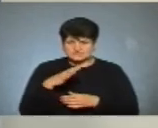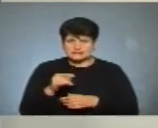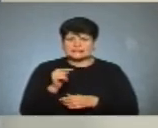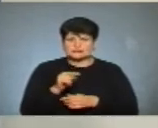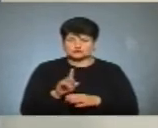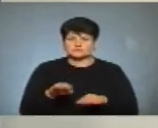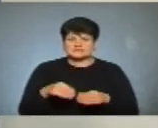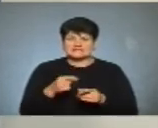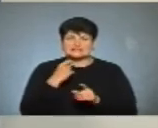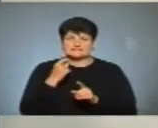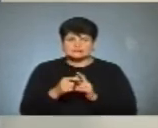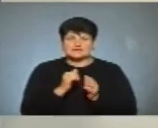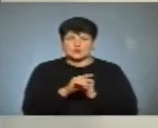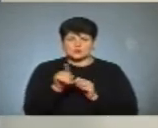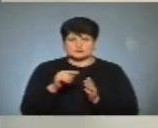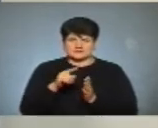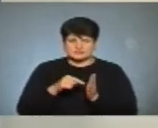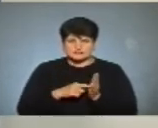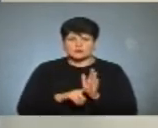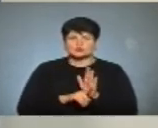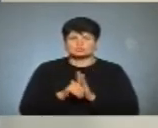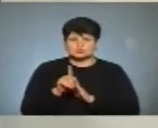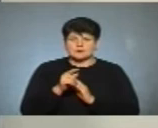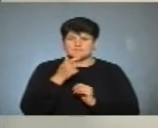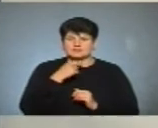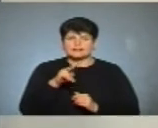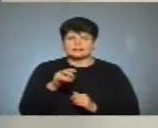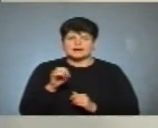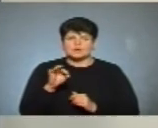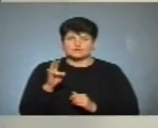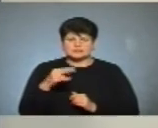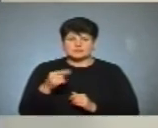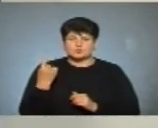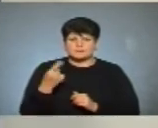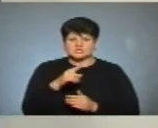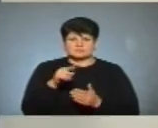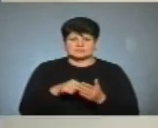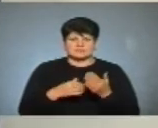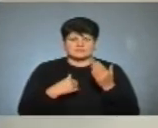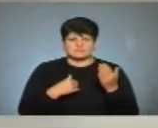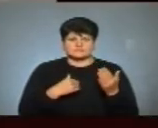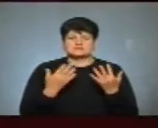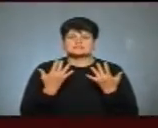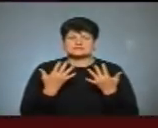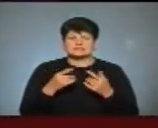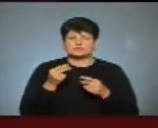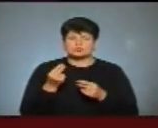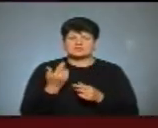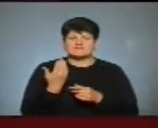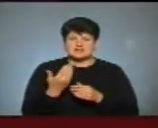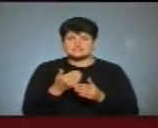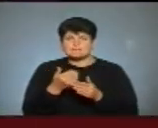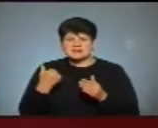щоб дати відповідь на кожне з них. І розпочнемо ми з пана Леоніда. І моє перше запитання до вас. Скільки вартує ваша